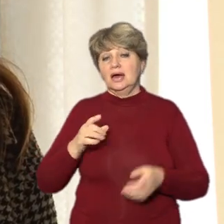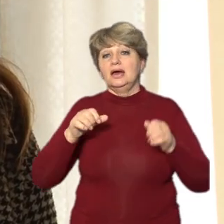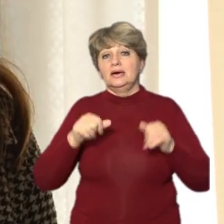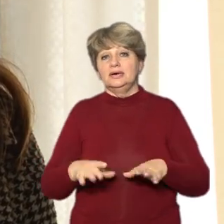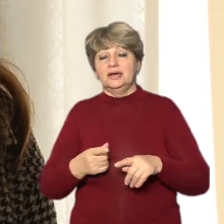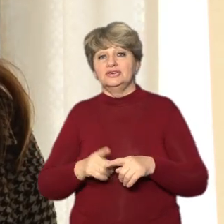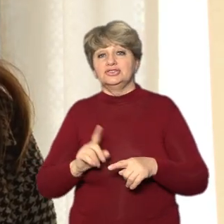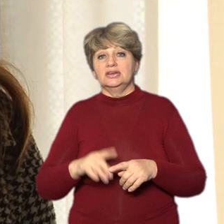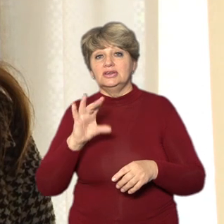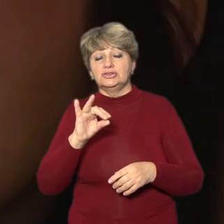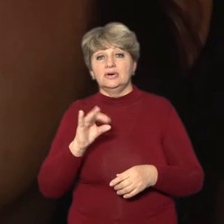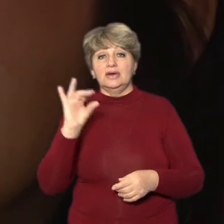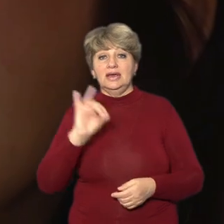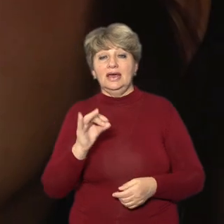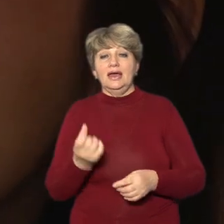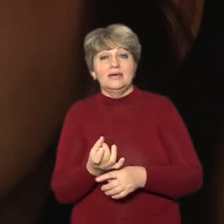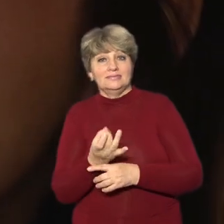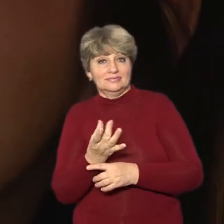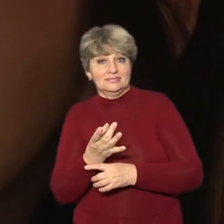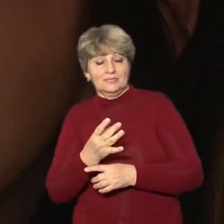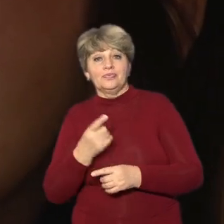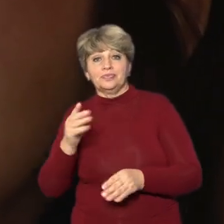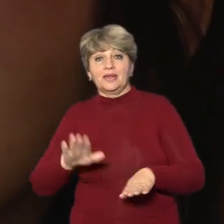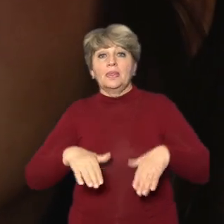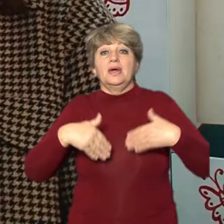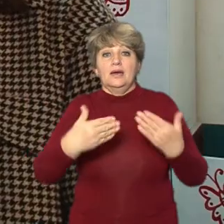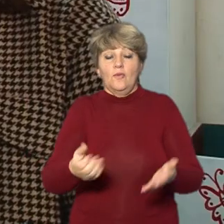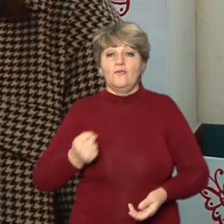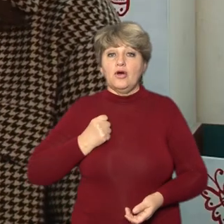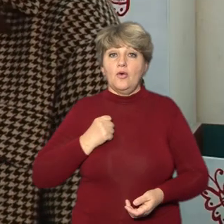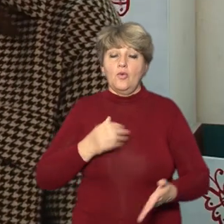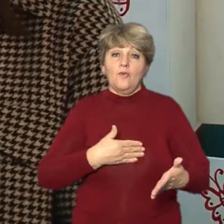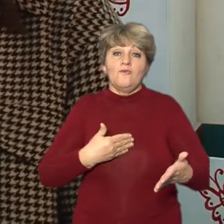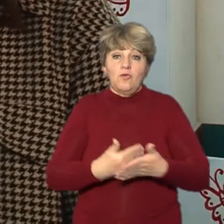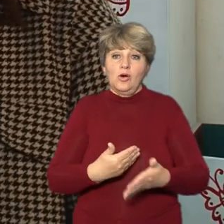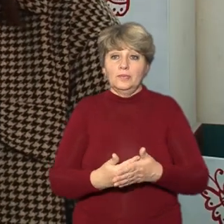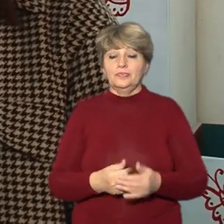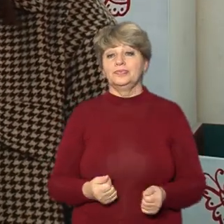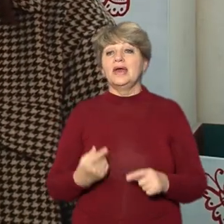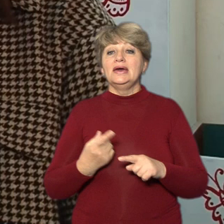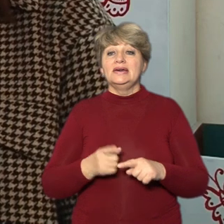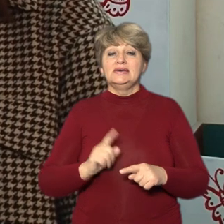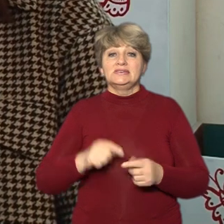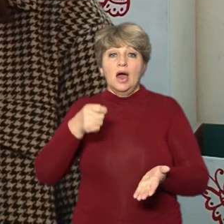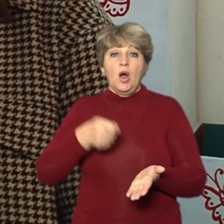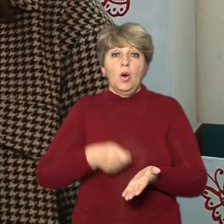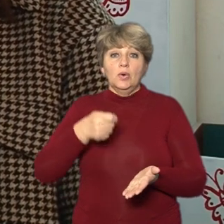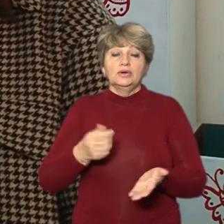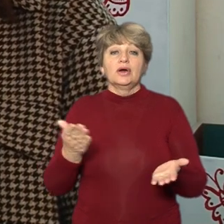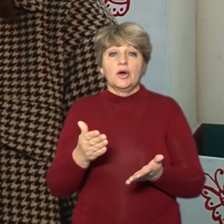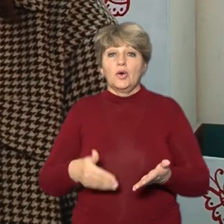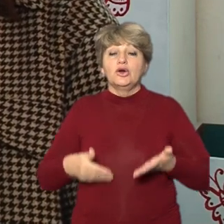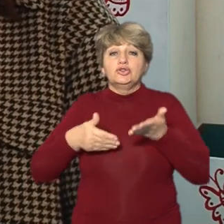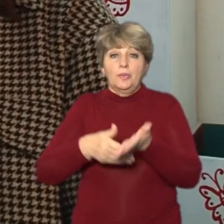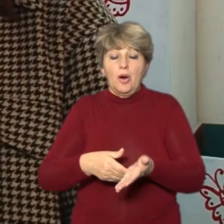реактивного снаряду. Його на прохання дівчини надали військові волонтери. А це вже на аукціон, за який допоможе і